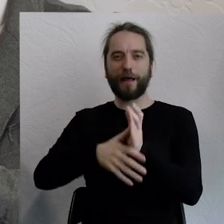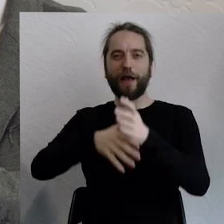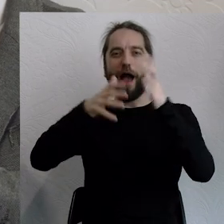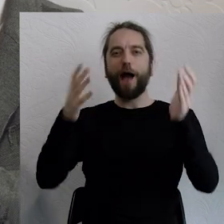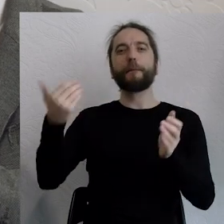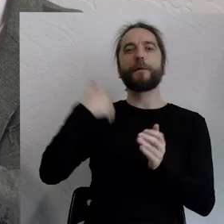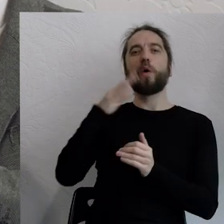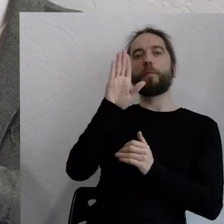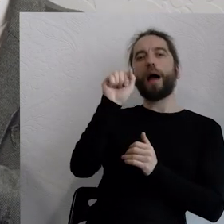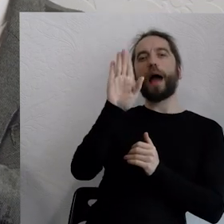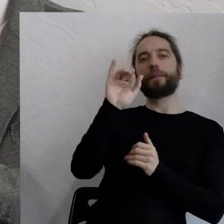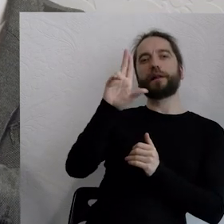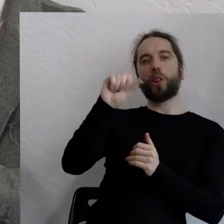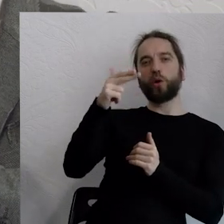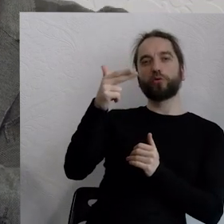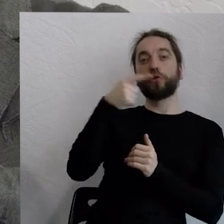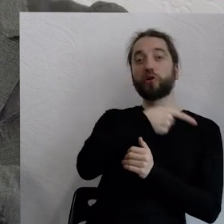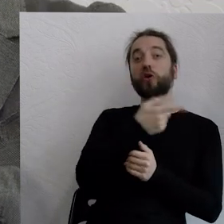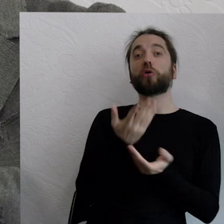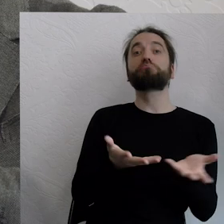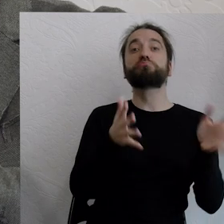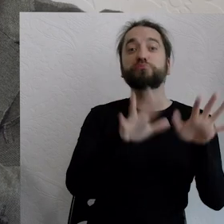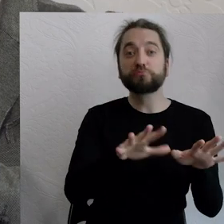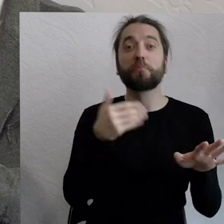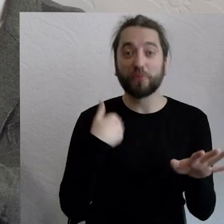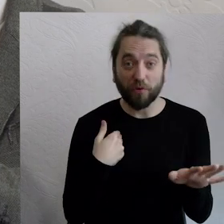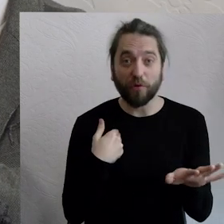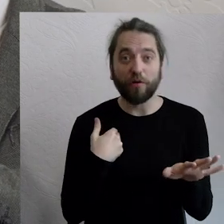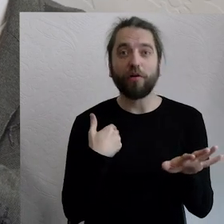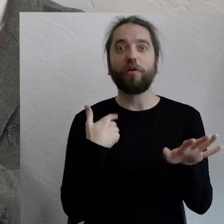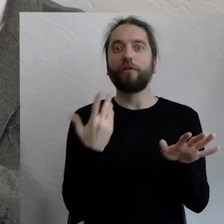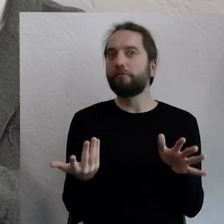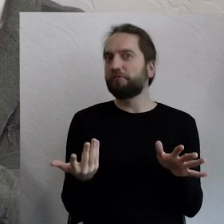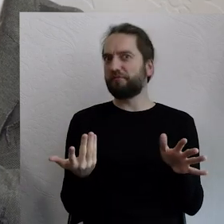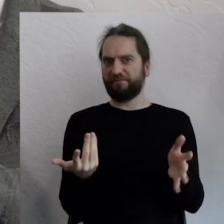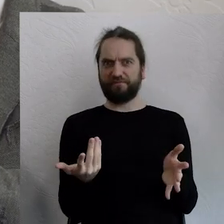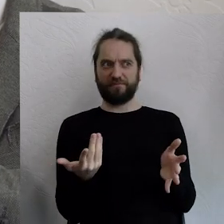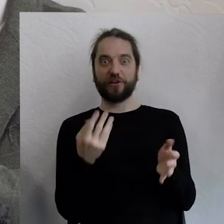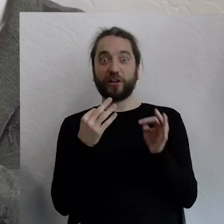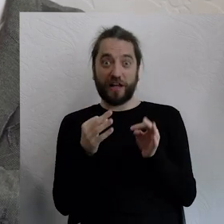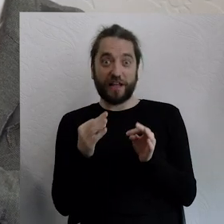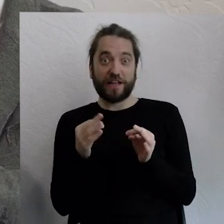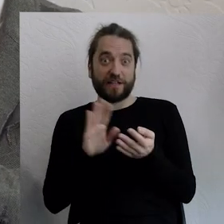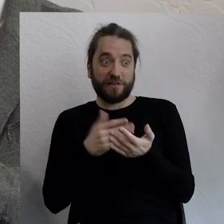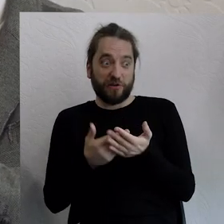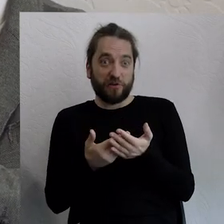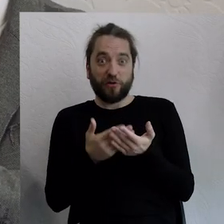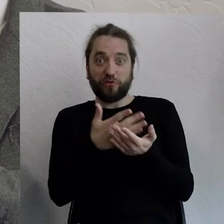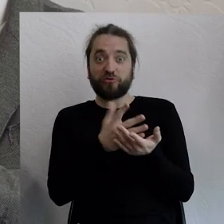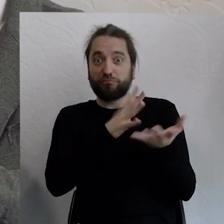babilońska, i tak upadła. Kto w momencie tej cywilizacji mógł pomyśleć, że runą, runą mury Babilonu?